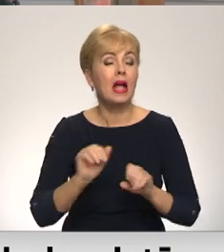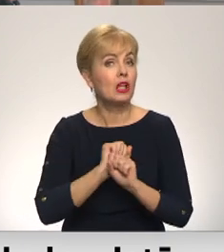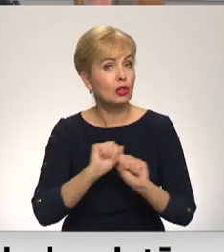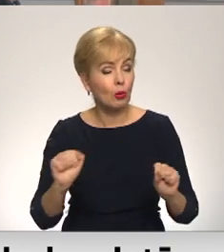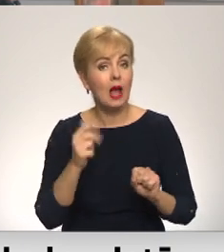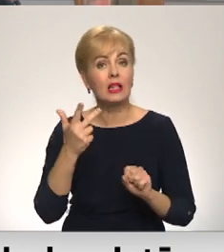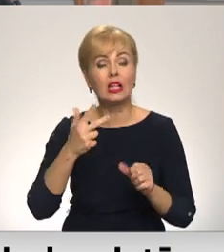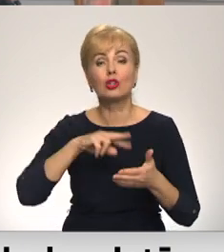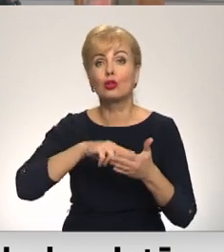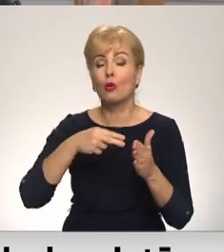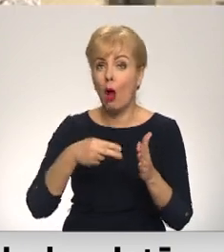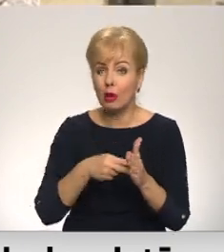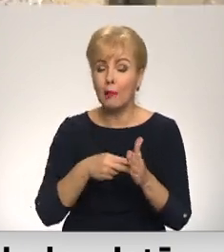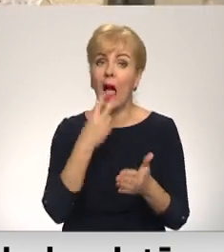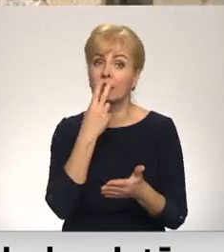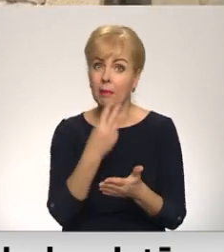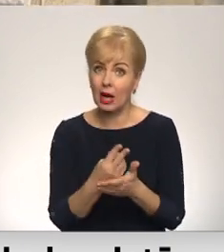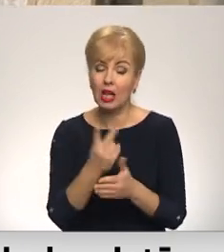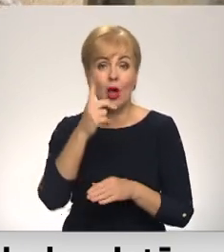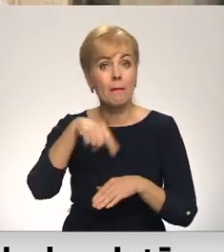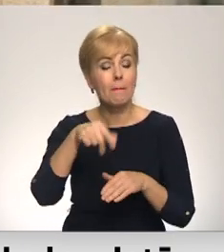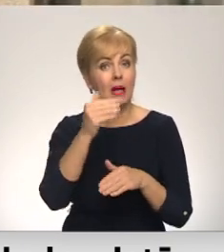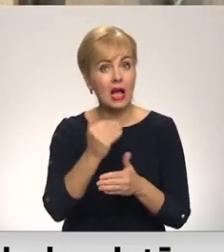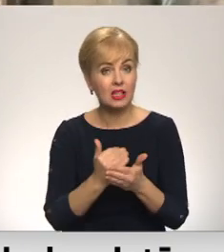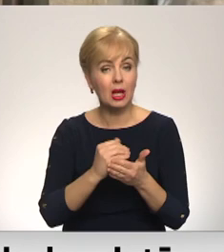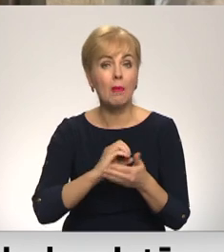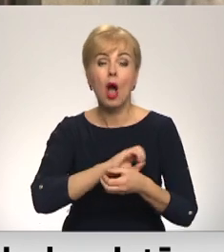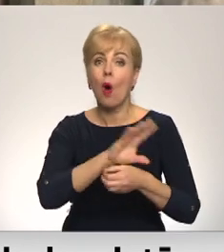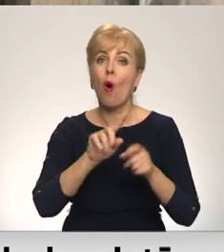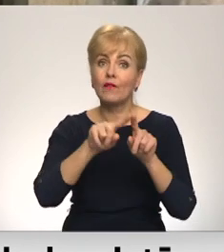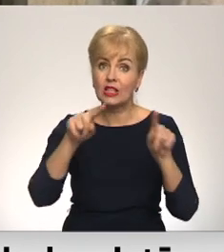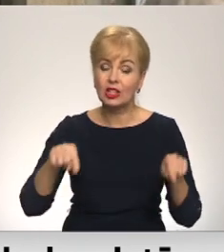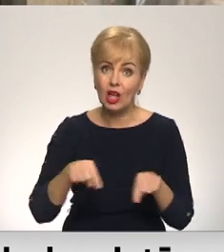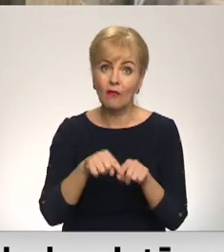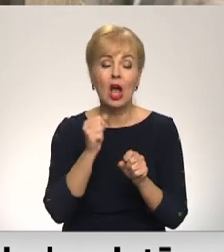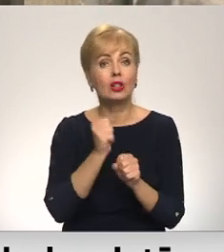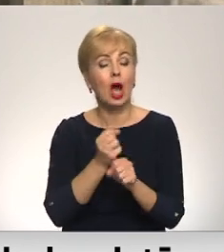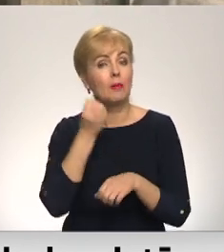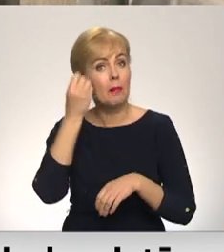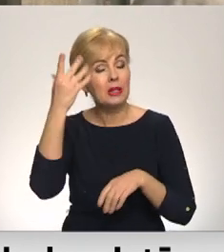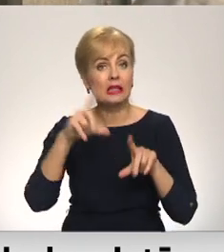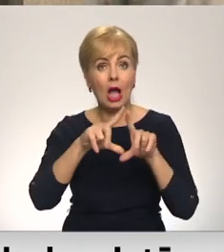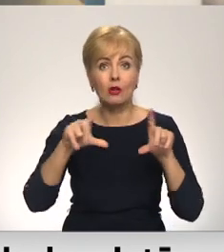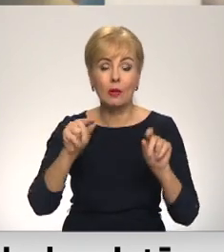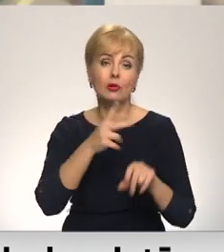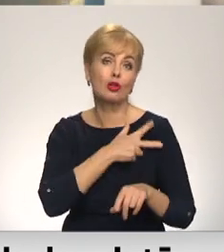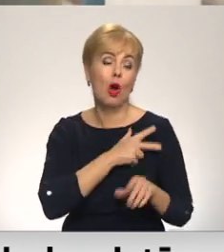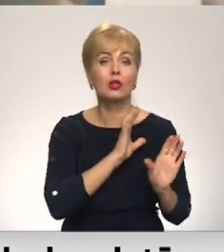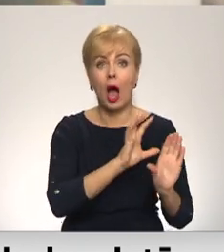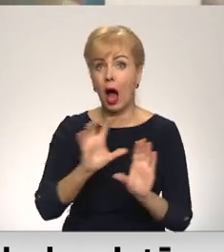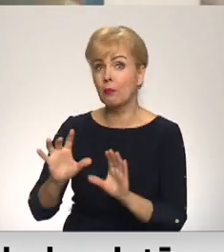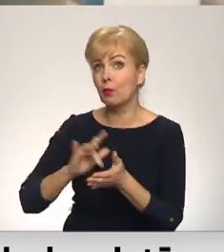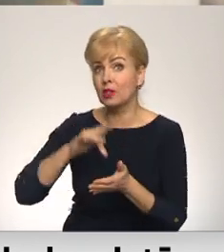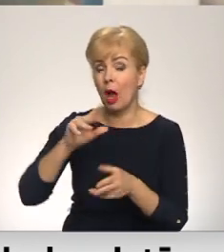soļu ierobežojuma atcelšanas plāns paredz, ka prasība pēc COVID-19 certifikātiem darbam izglītības iestādējas Sociālās aprūpas